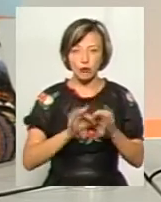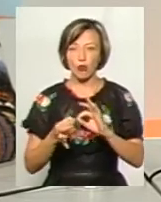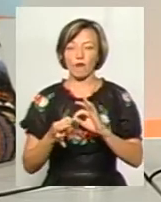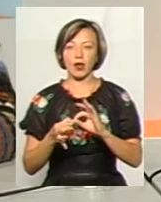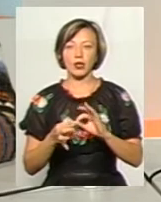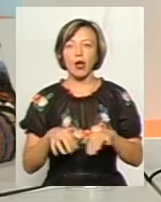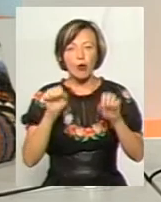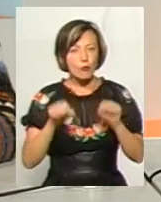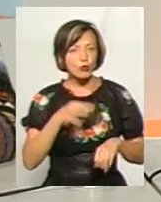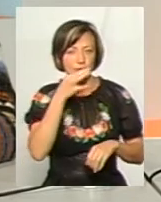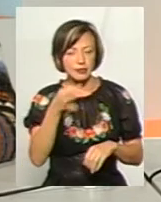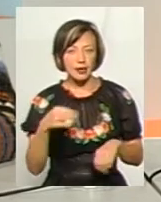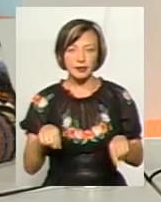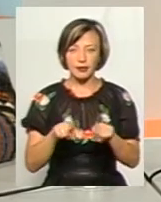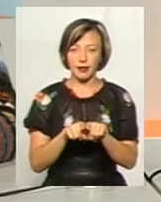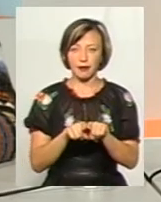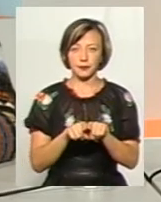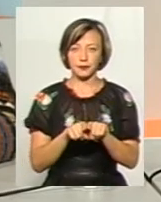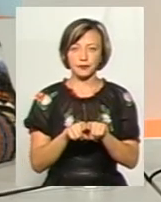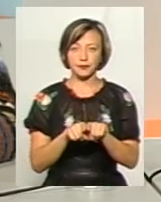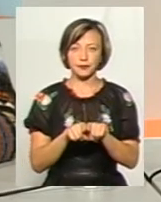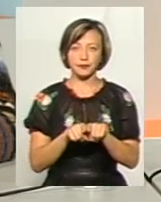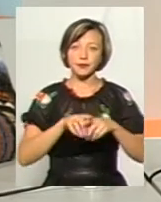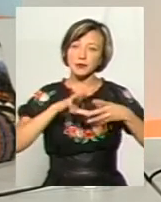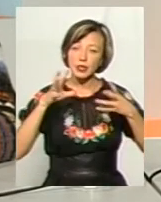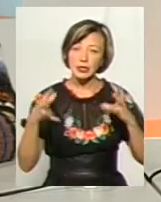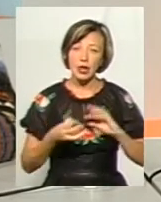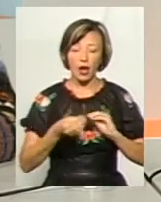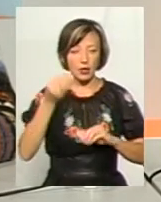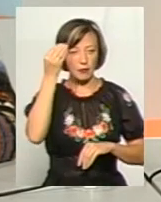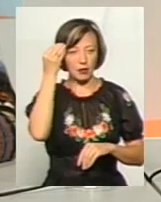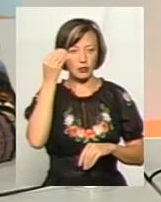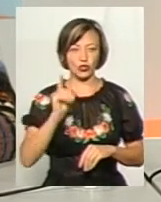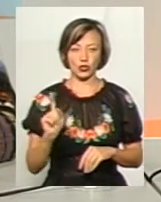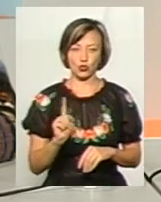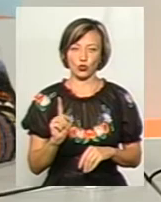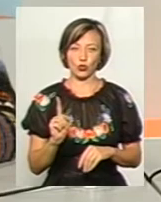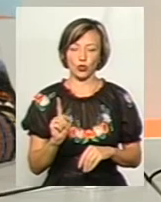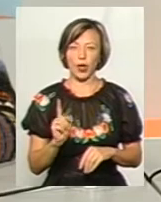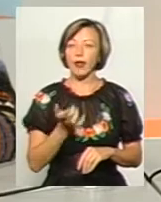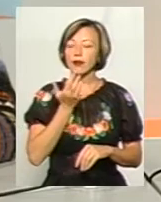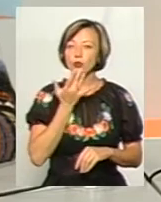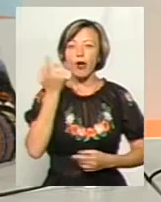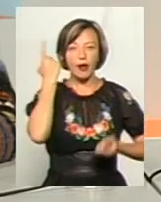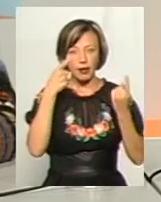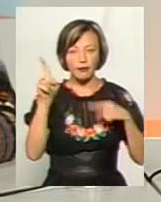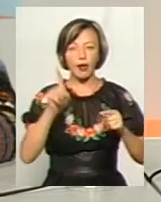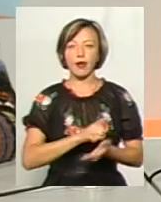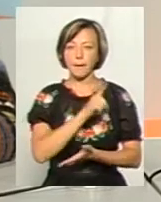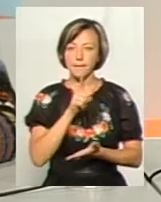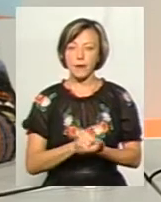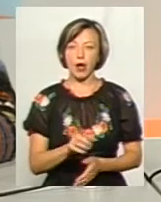Можу сказати, так, загальне бачення, що національна ідея має